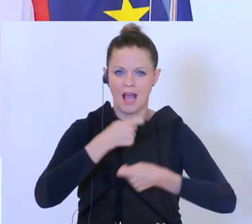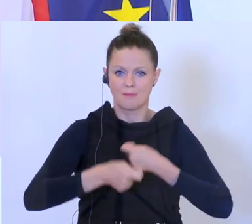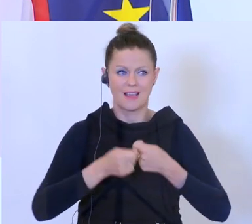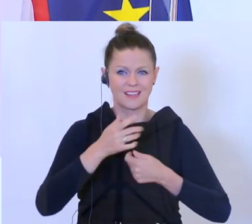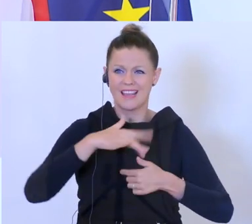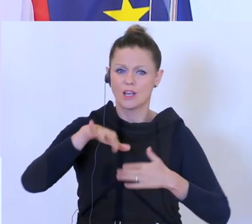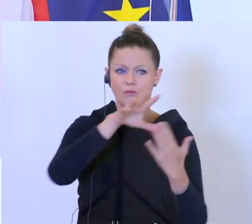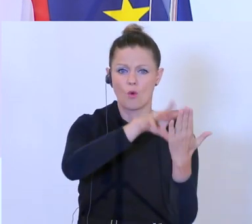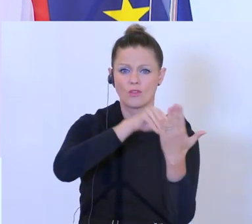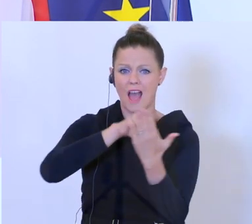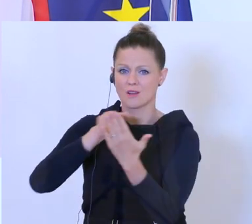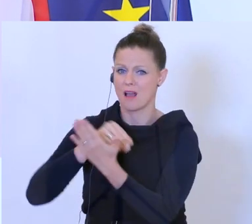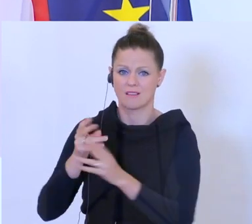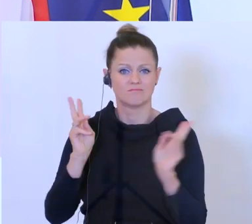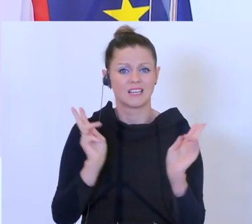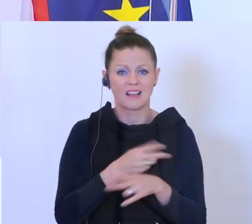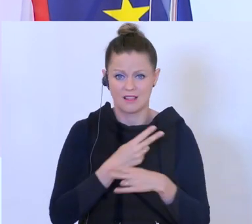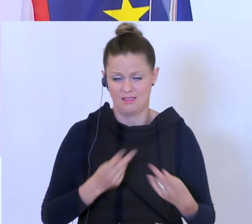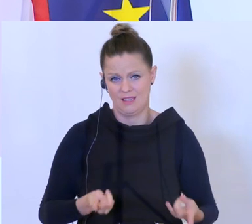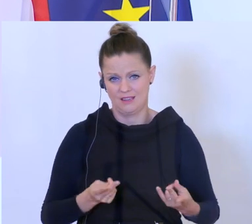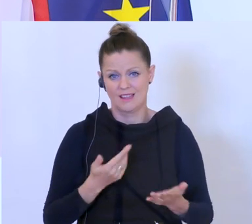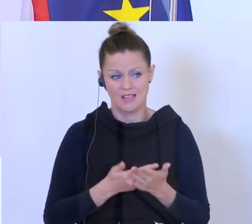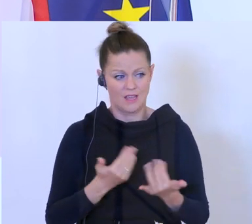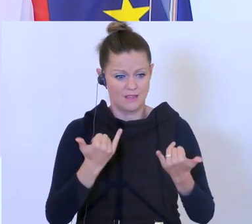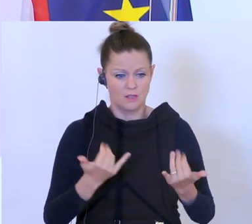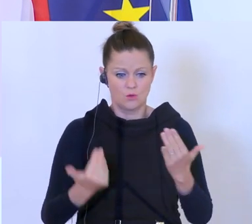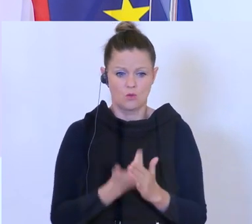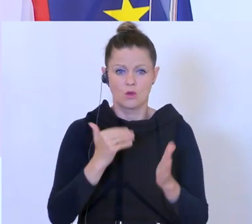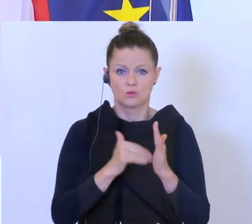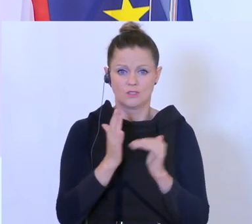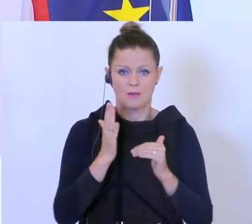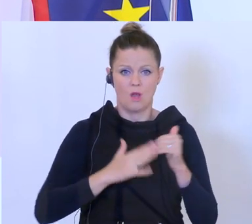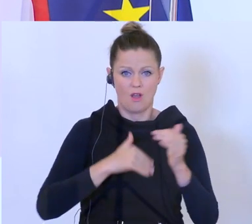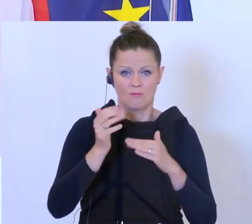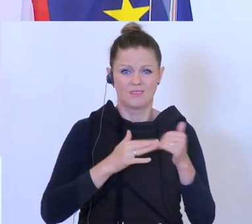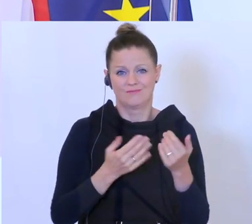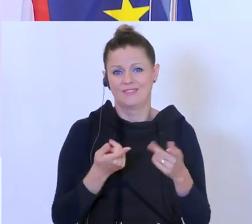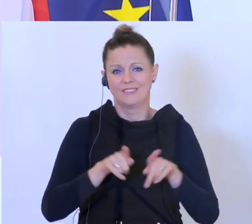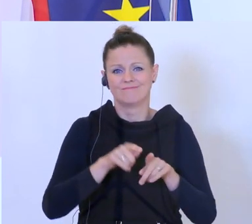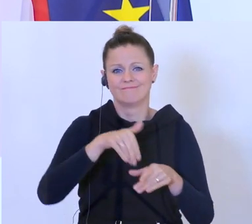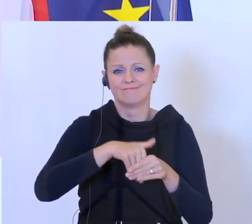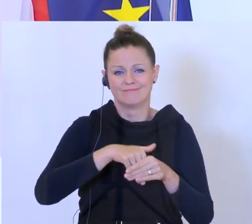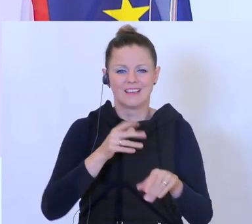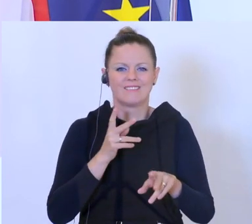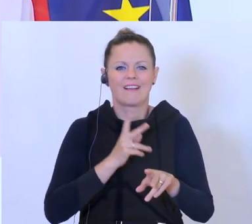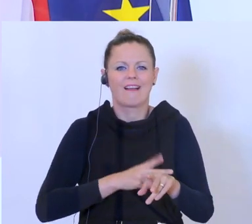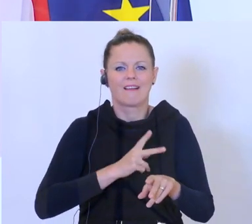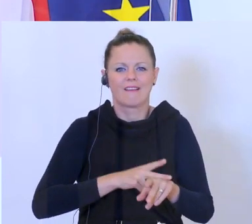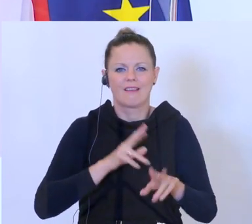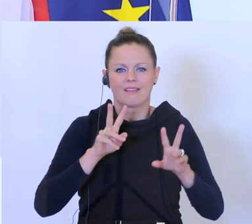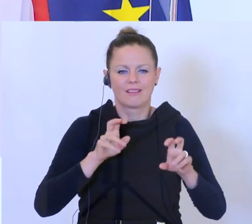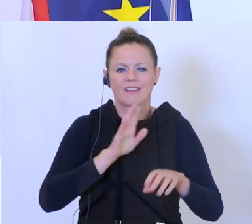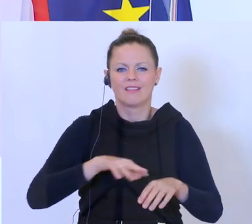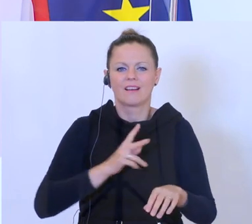gebaut und das ist, glaube ich, in der Natur der Sache, dass wenn man ein neues System baut, dass es hier auch zu Kinderkrankheiten kommt, die man laufend behebt. Wir haben beim